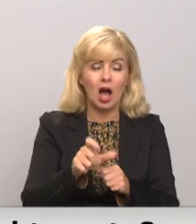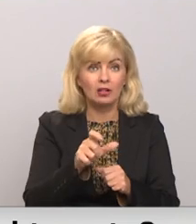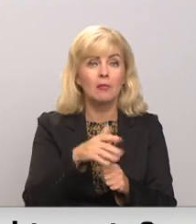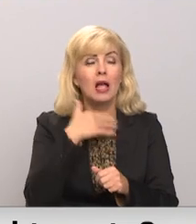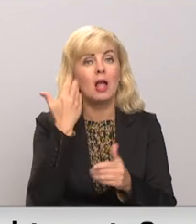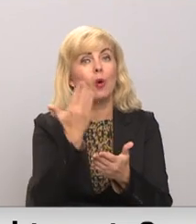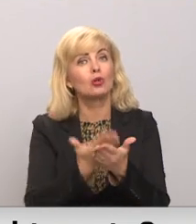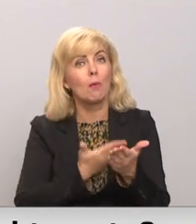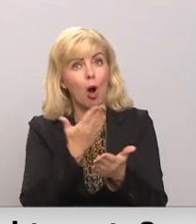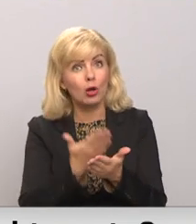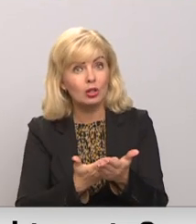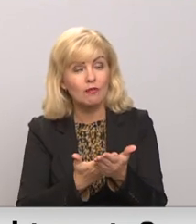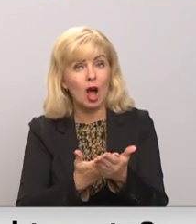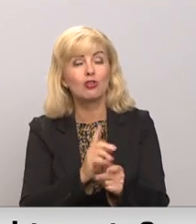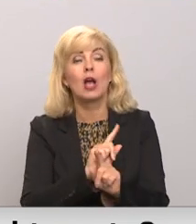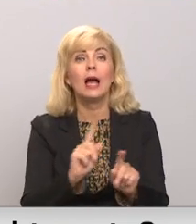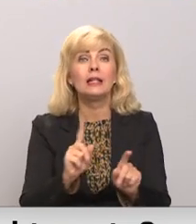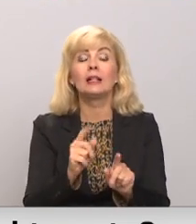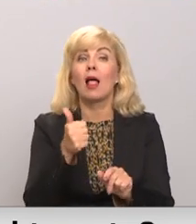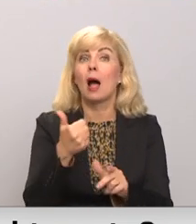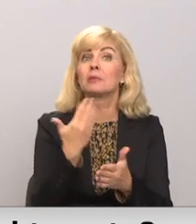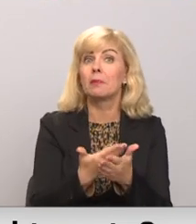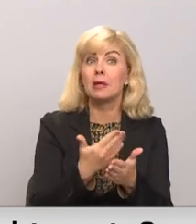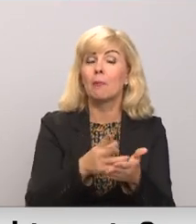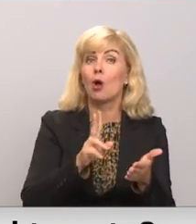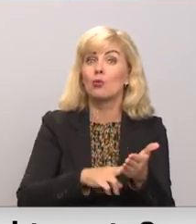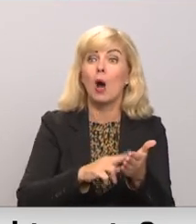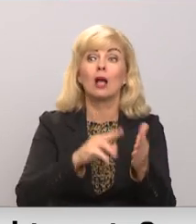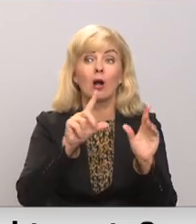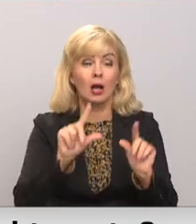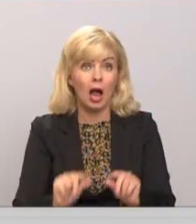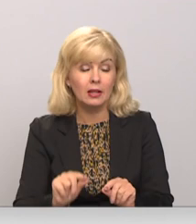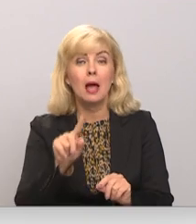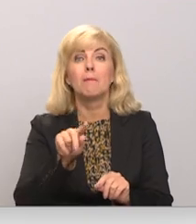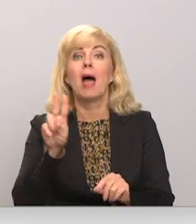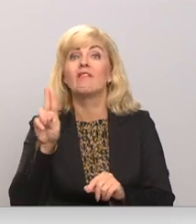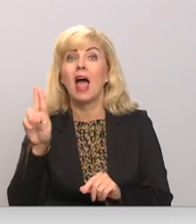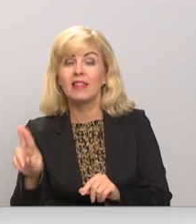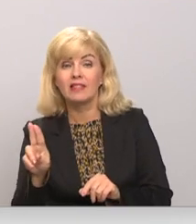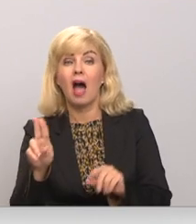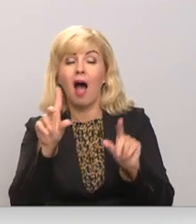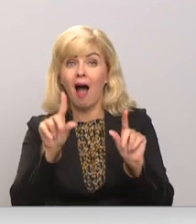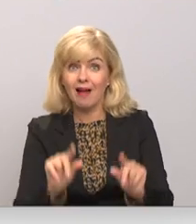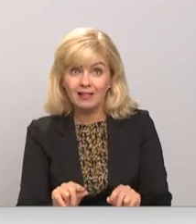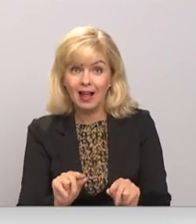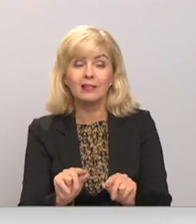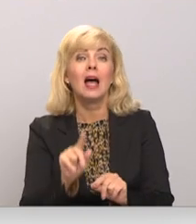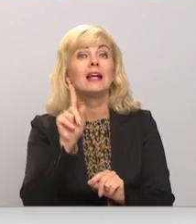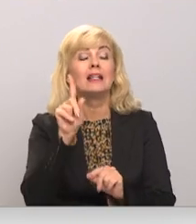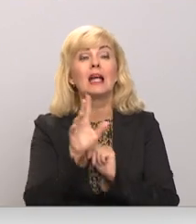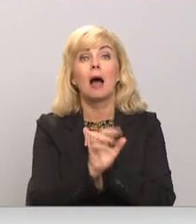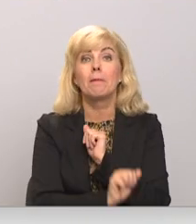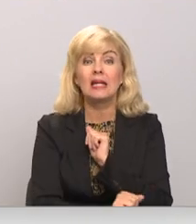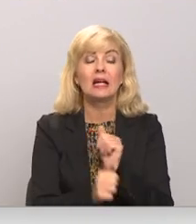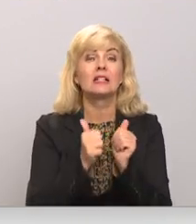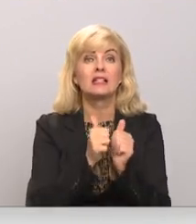motivējošākas. Norveģija ir kā piemērs nodokļu atlaida, PVN atlaida un tikai beigās